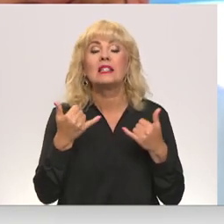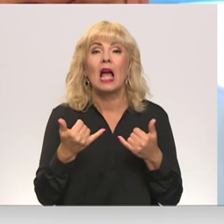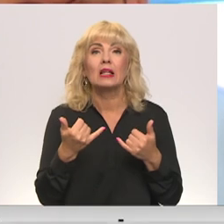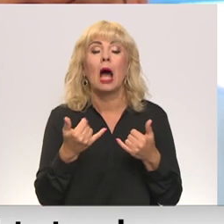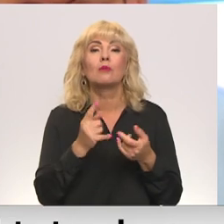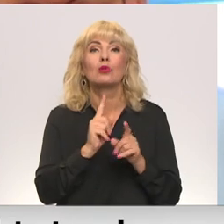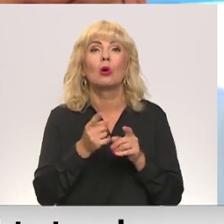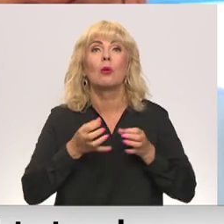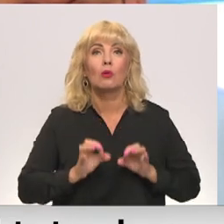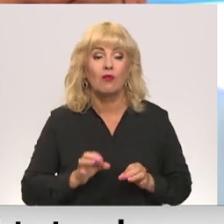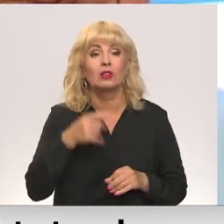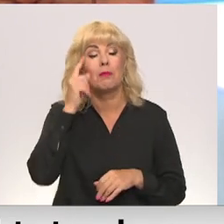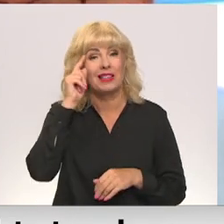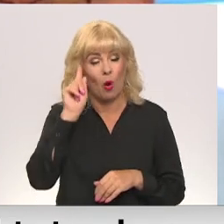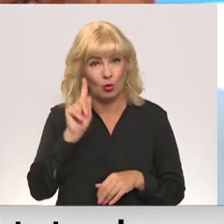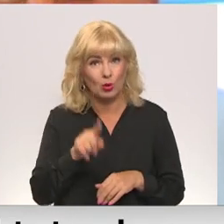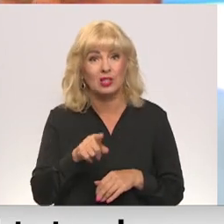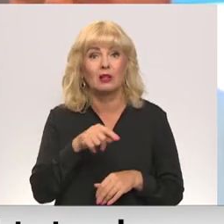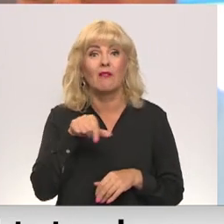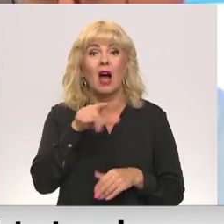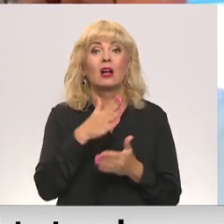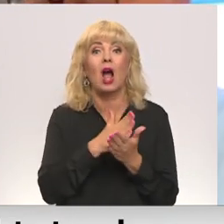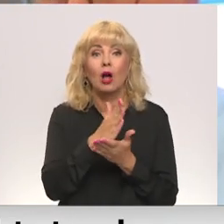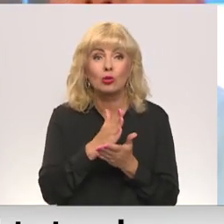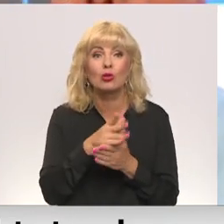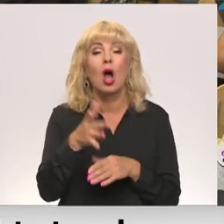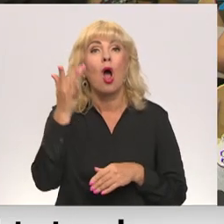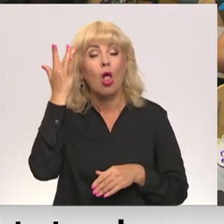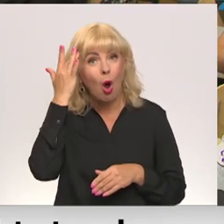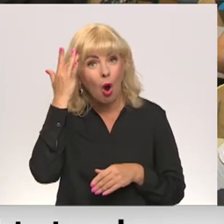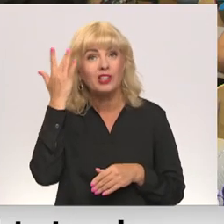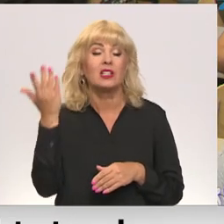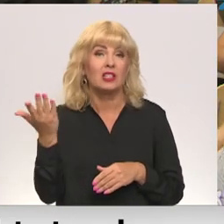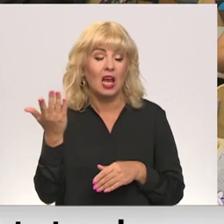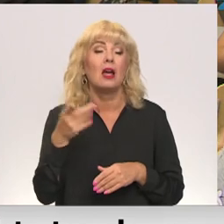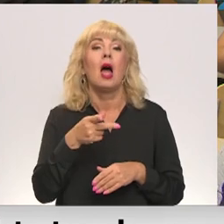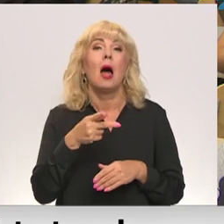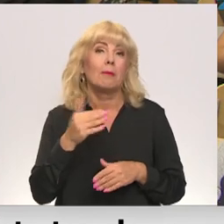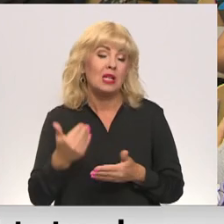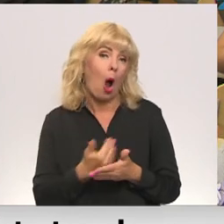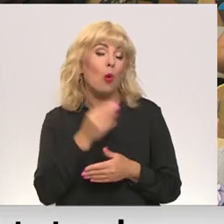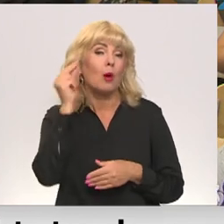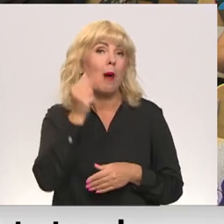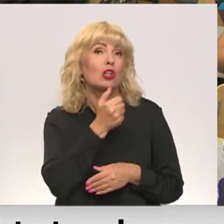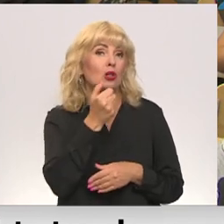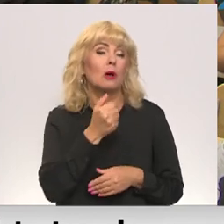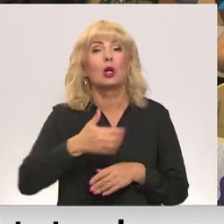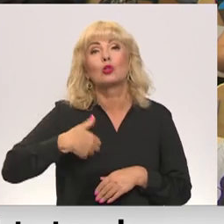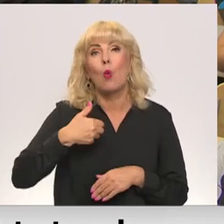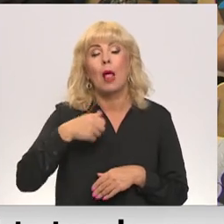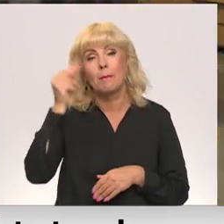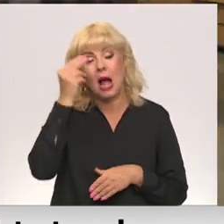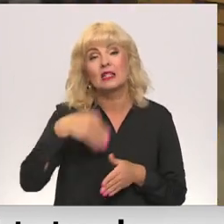ir 18 gadus zināmas. Ir ļoti logiskas sakas iestāvēšās. Jaunajā mācieva gadā plānots, ka skolēni mācīsies